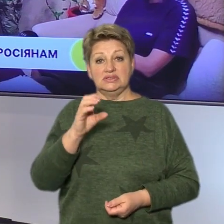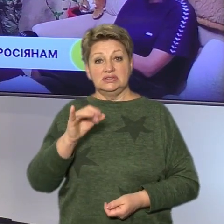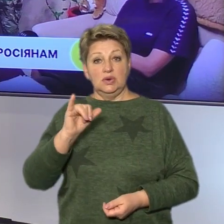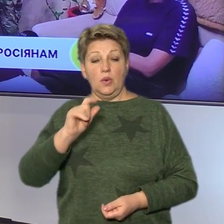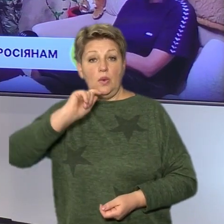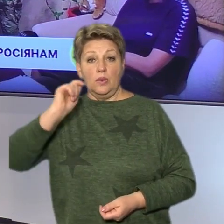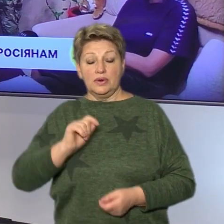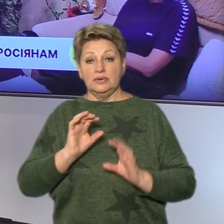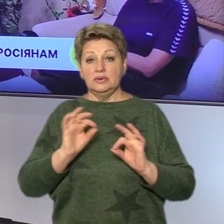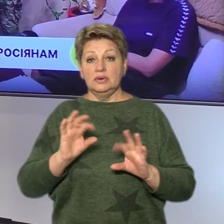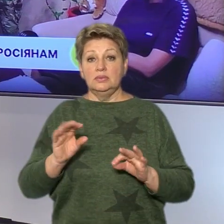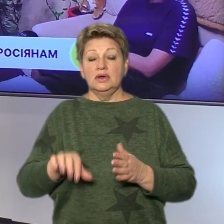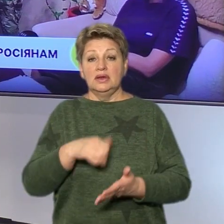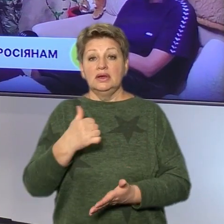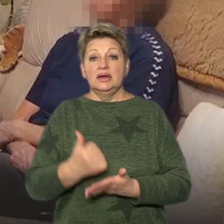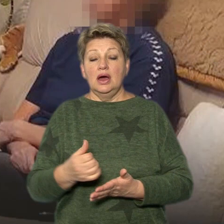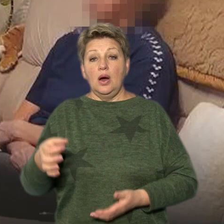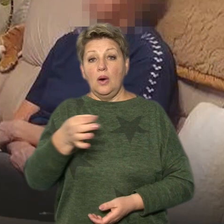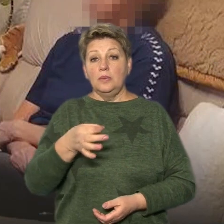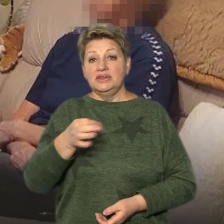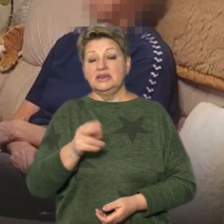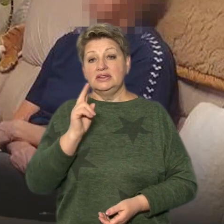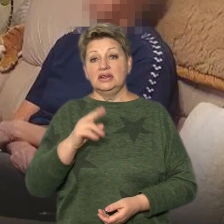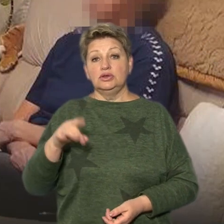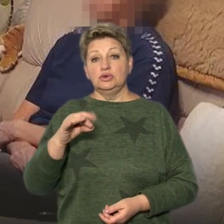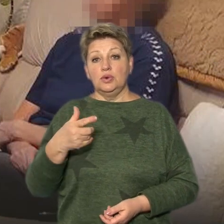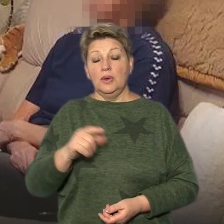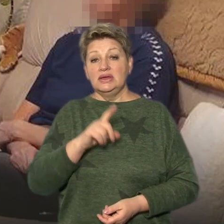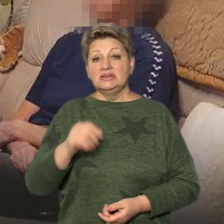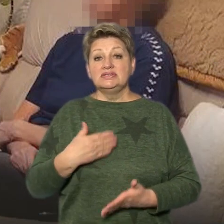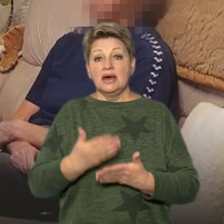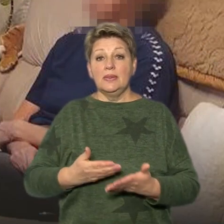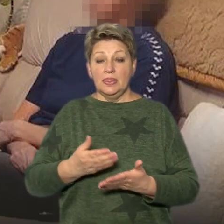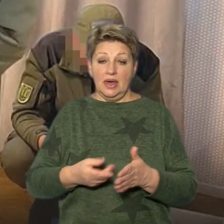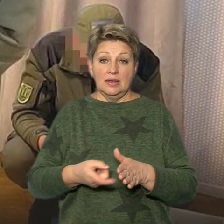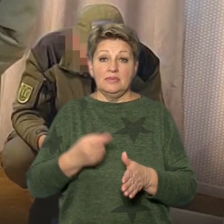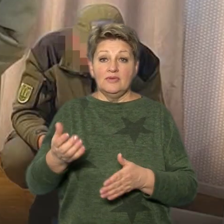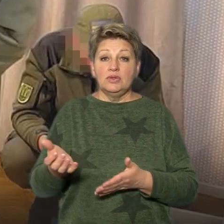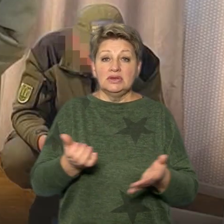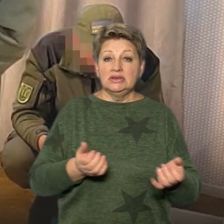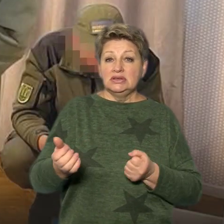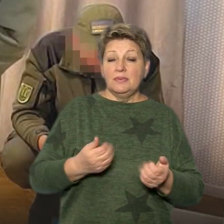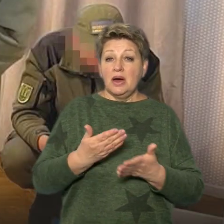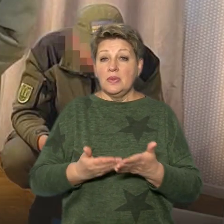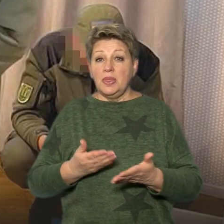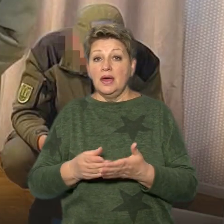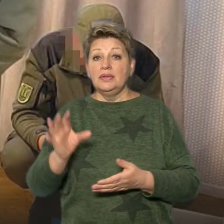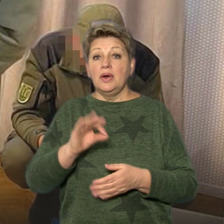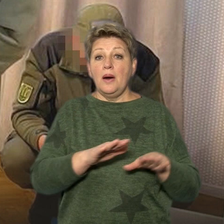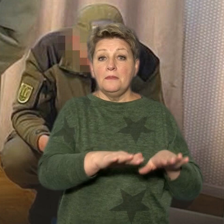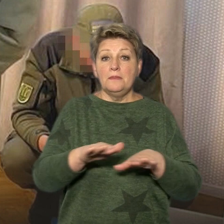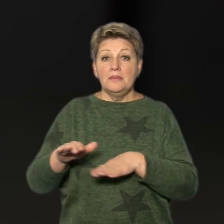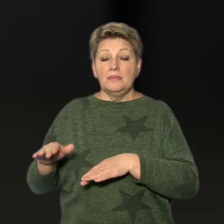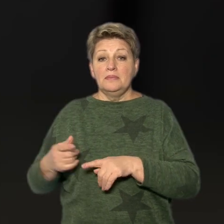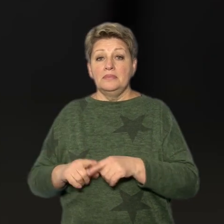Суспільному речниця СБУ в області Катерина Дрога. За даними слідства, вони збирали розвіддання про дислокацію сил оборони та